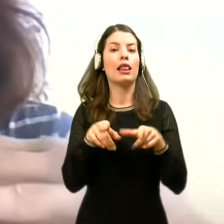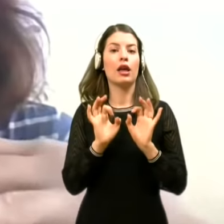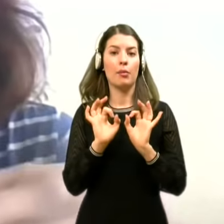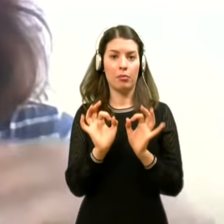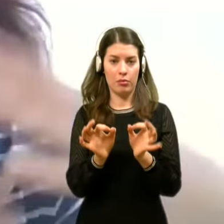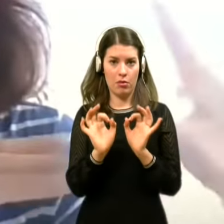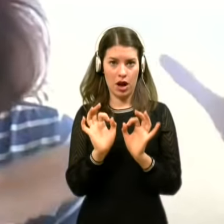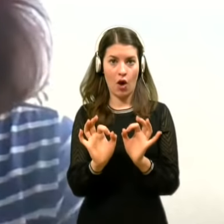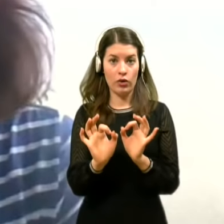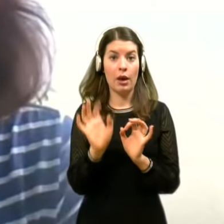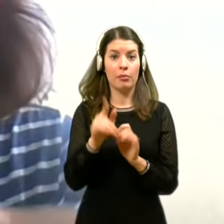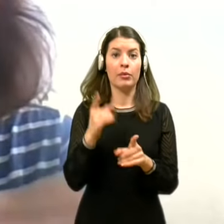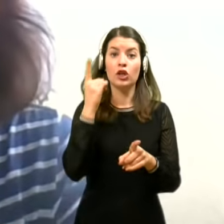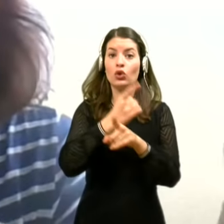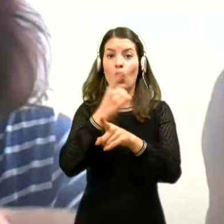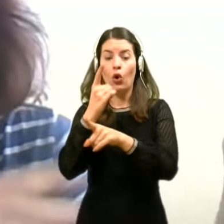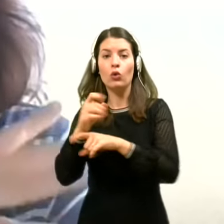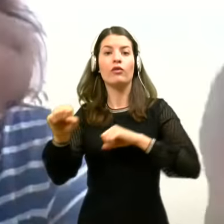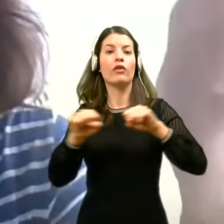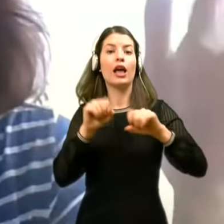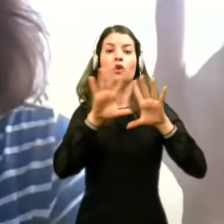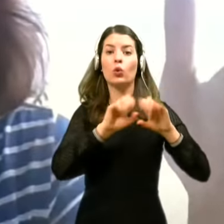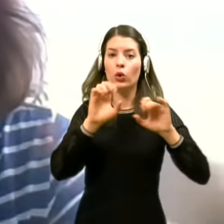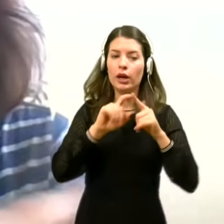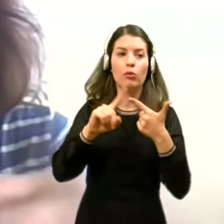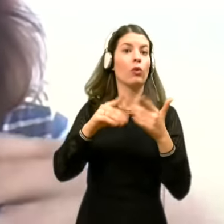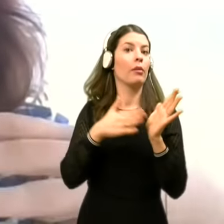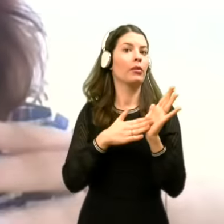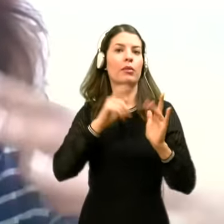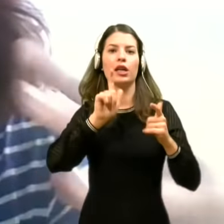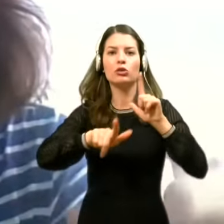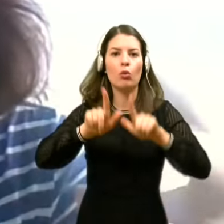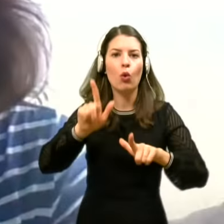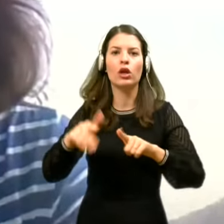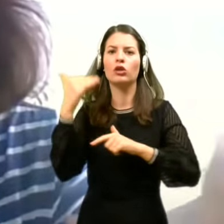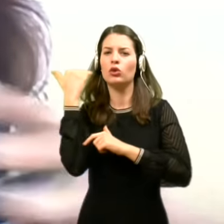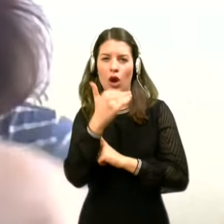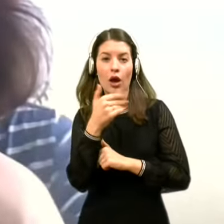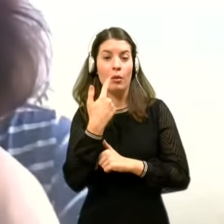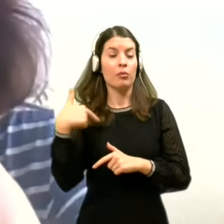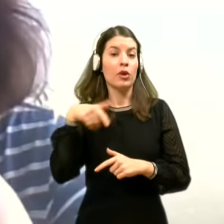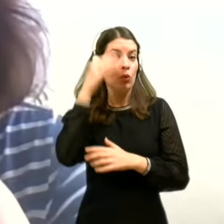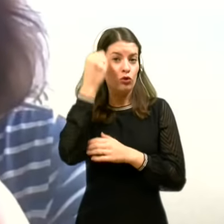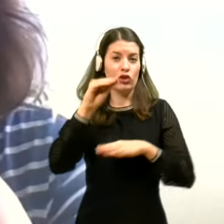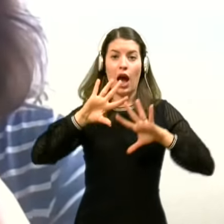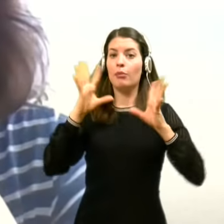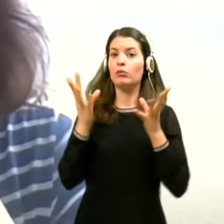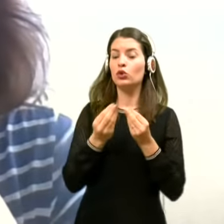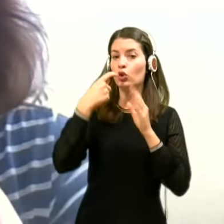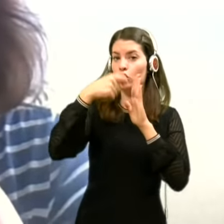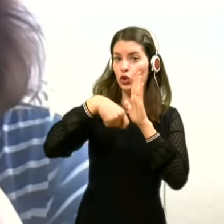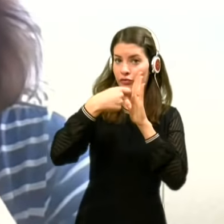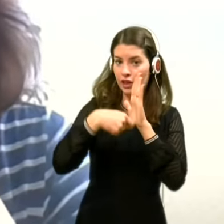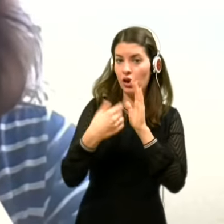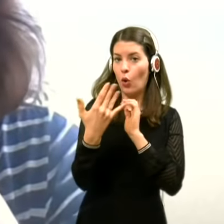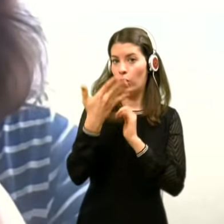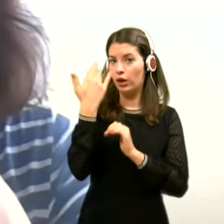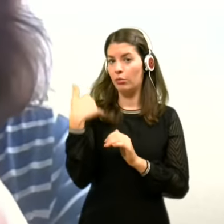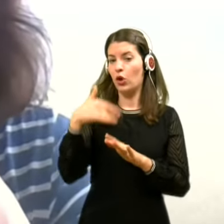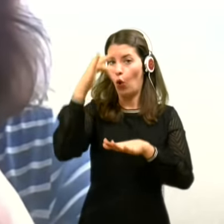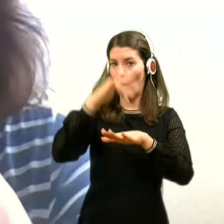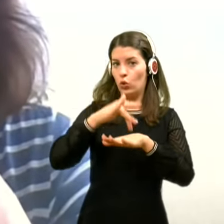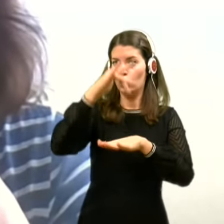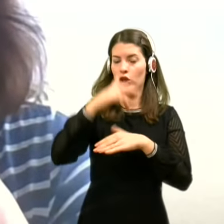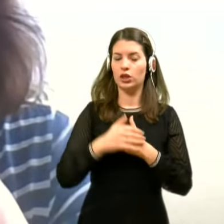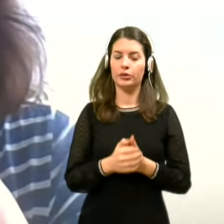se pri določanju vladnih ukrepov, spoščenju, odostrovanju, upoštevajo te absolutne številke, koliko je bilo okuženih v neki